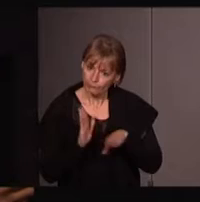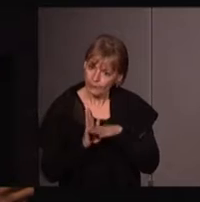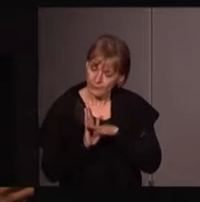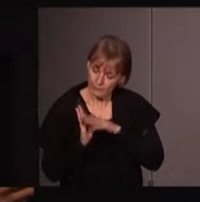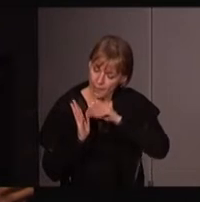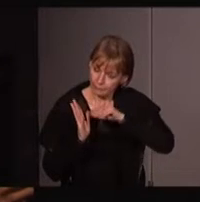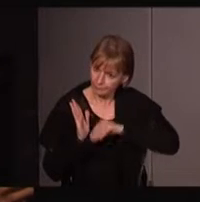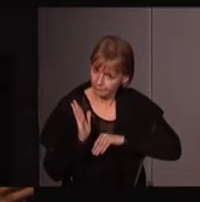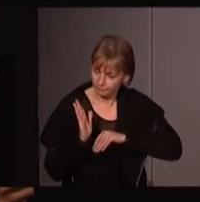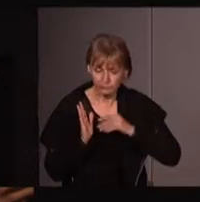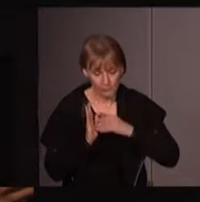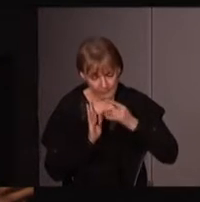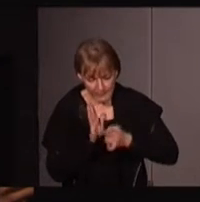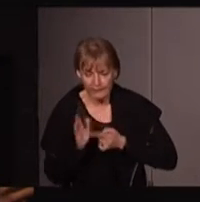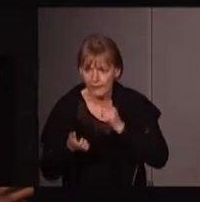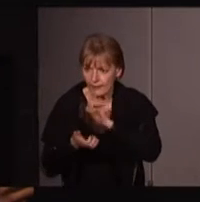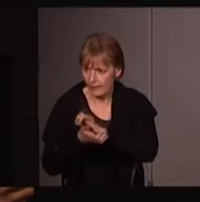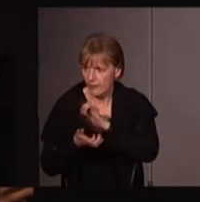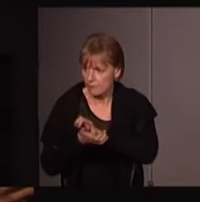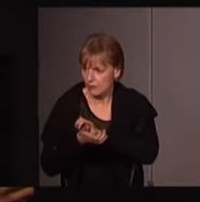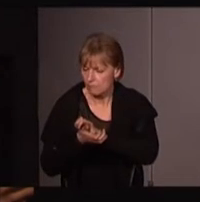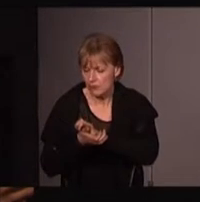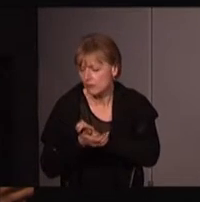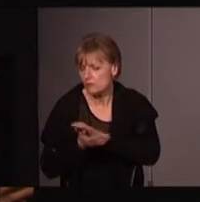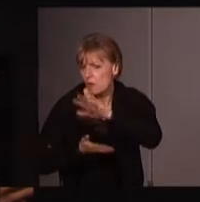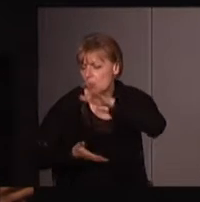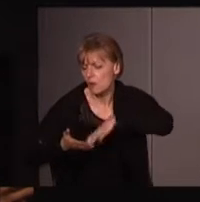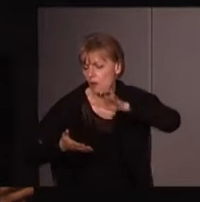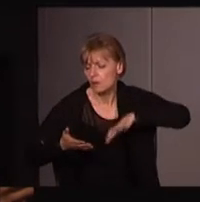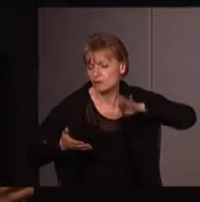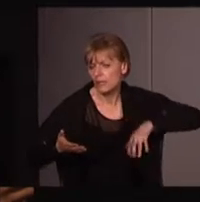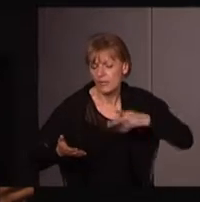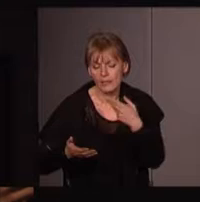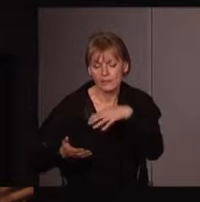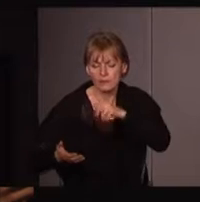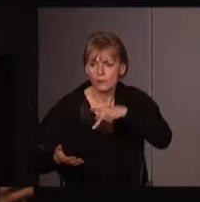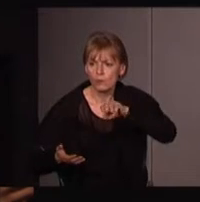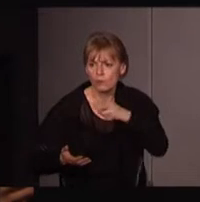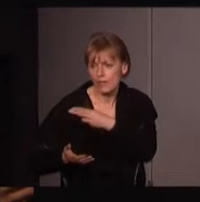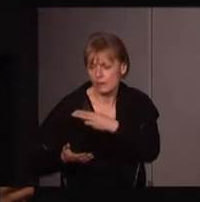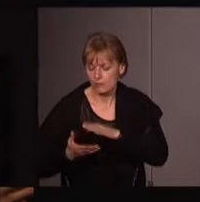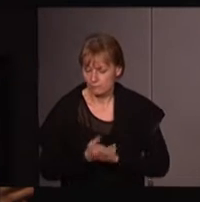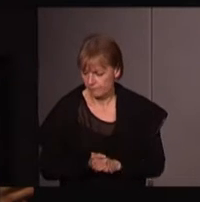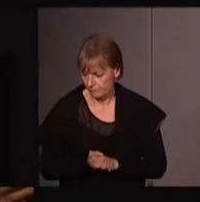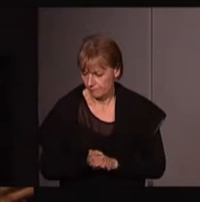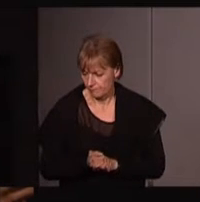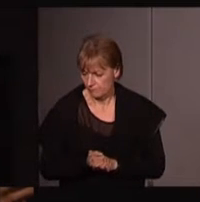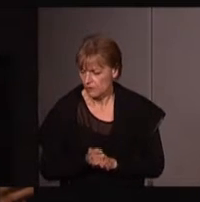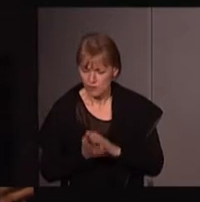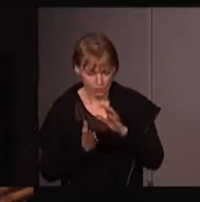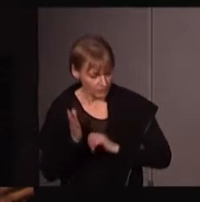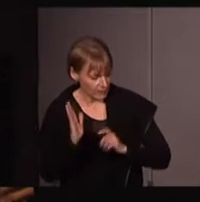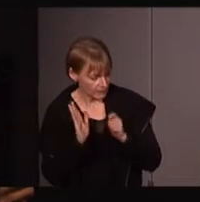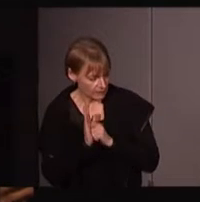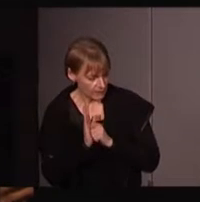à une réédition du grand texte d'écoféminisme néopayen de Starwark qui s'appelle The Spiral Dance, c'est un texte qui date de